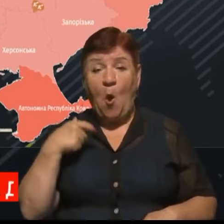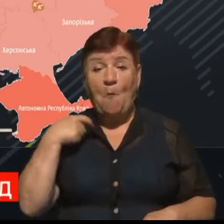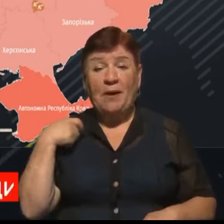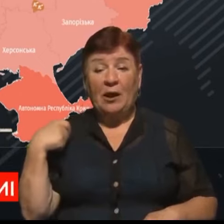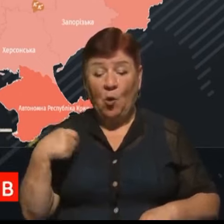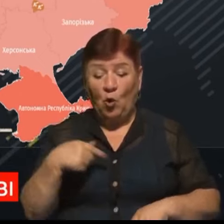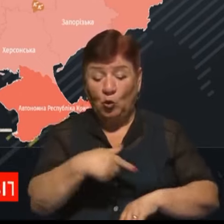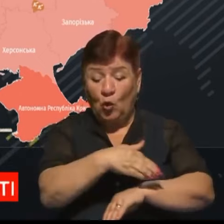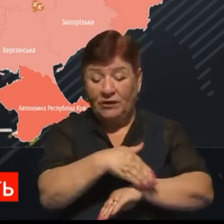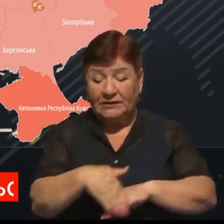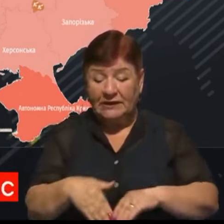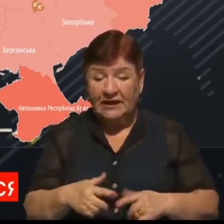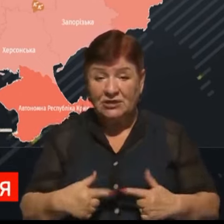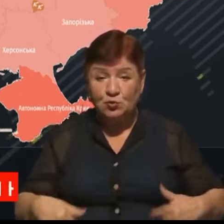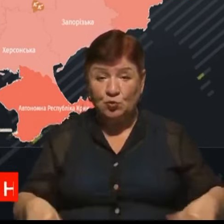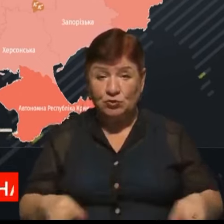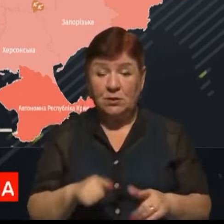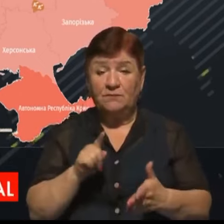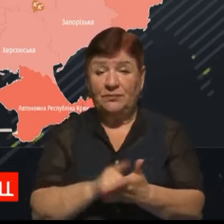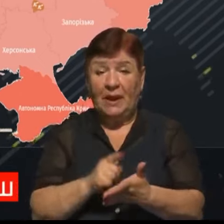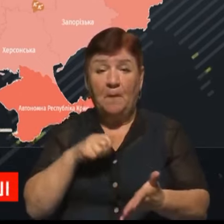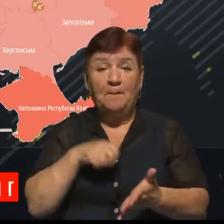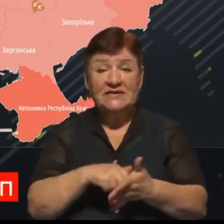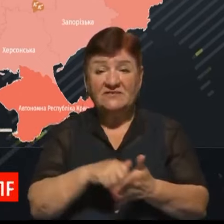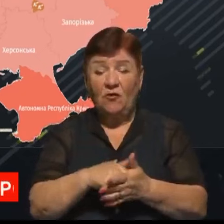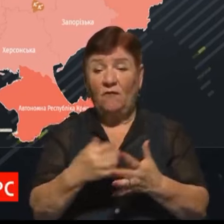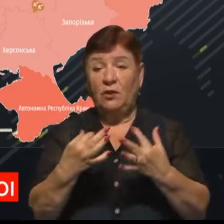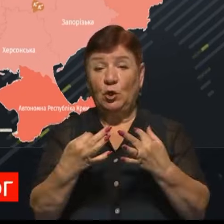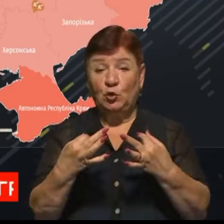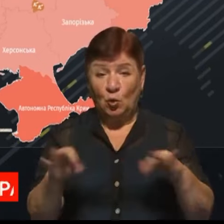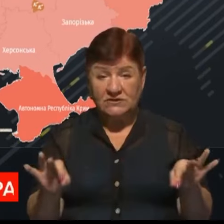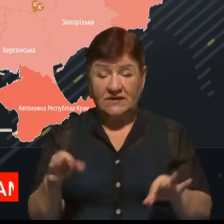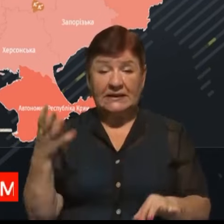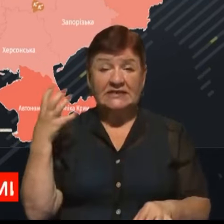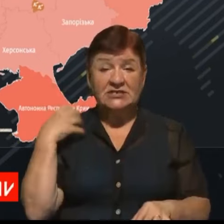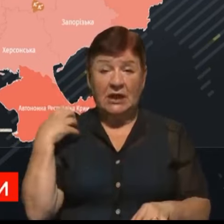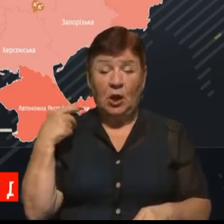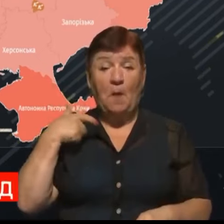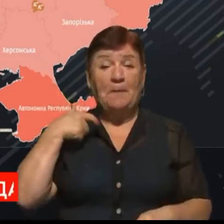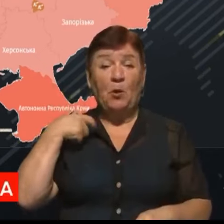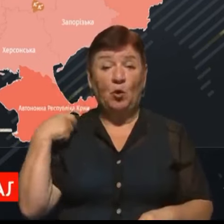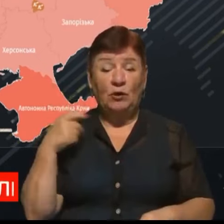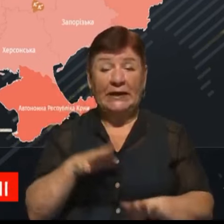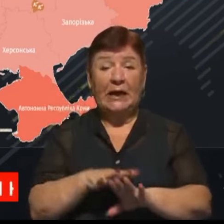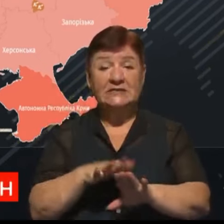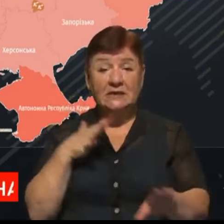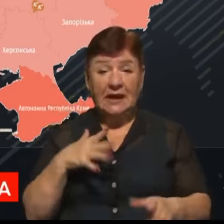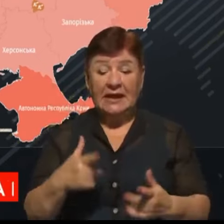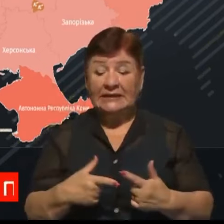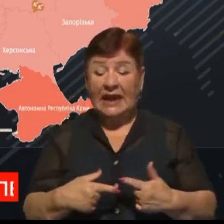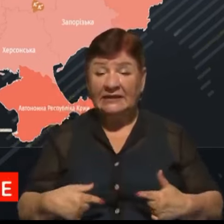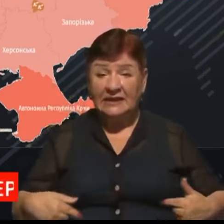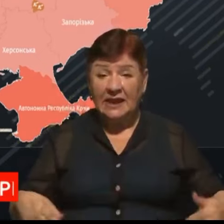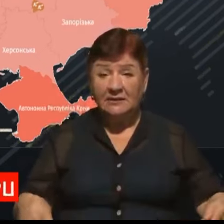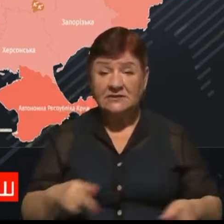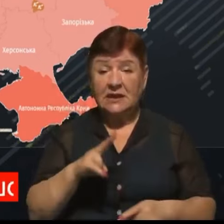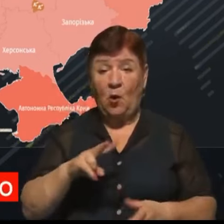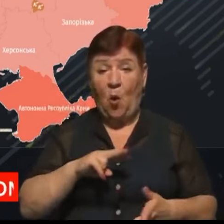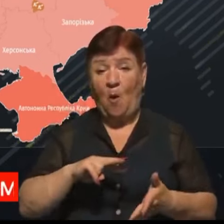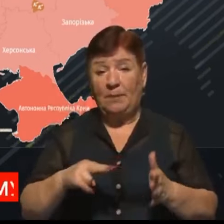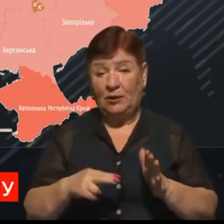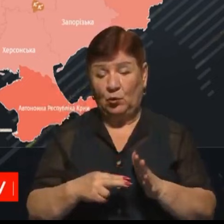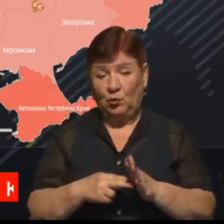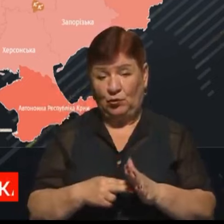смузі, мають отримати письмовий дозвіл начальника прикордонного загону, на ділянці якого вони планують